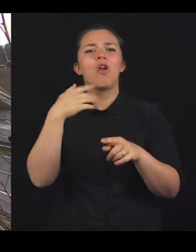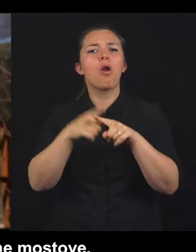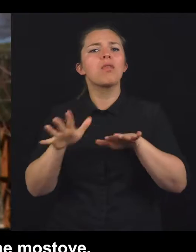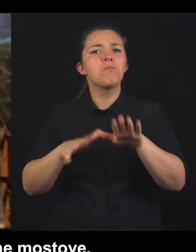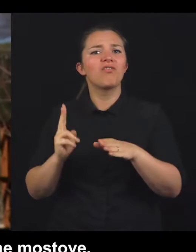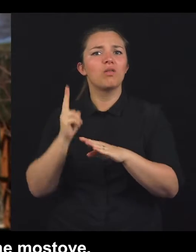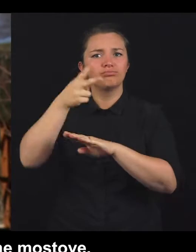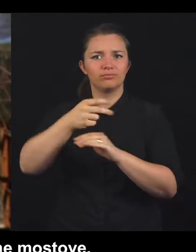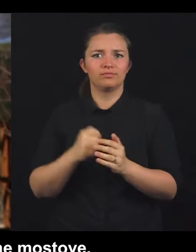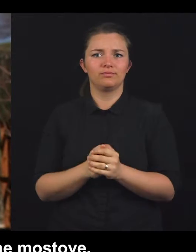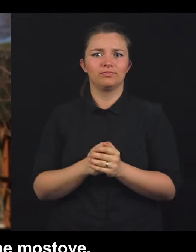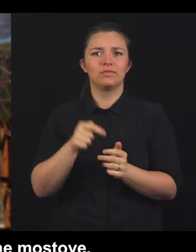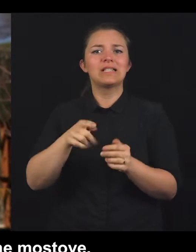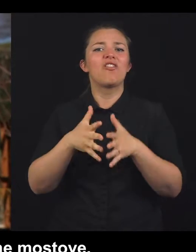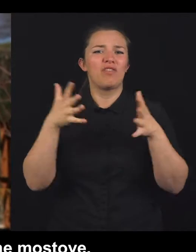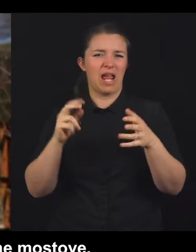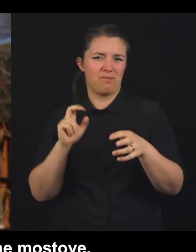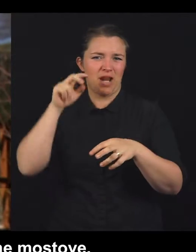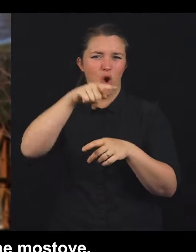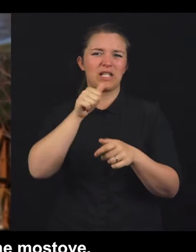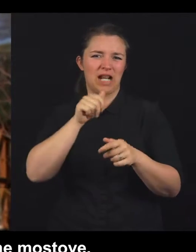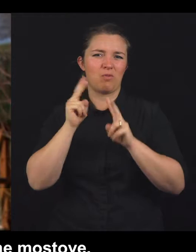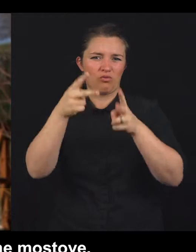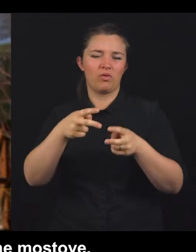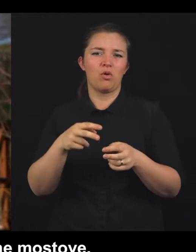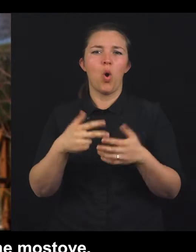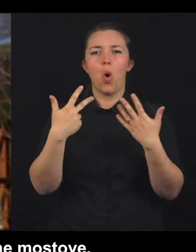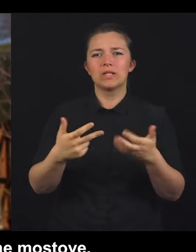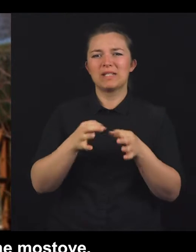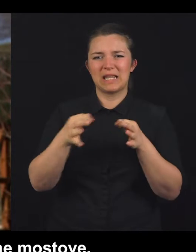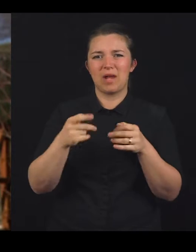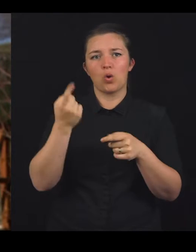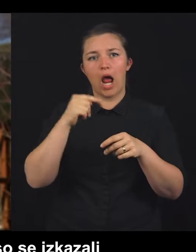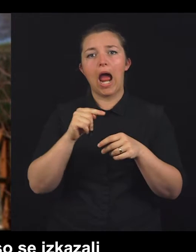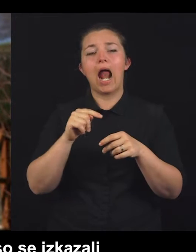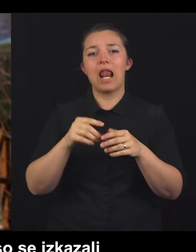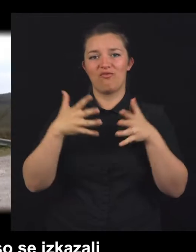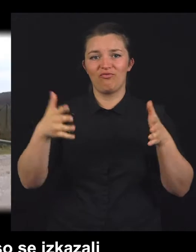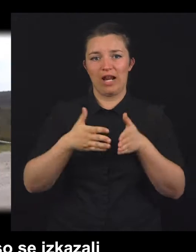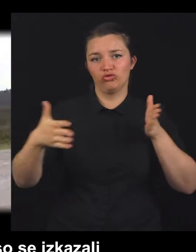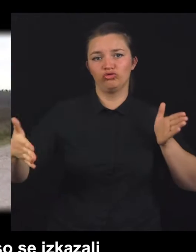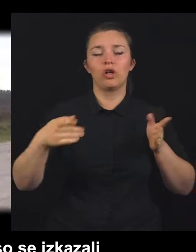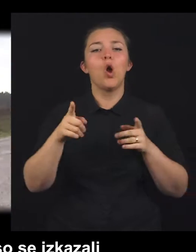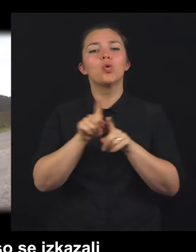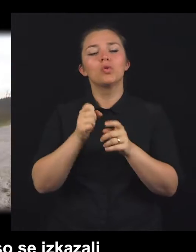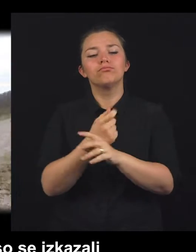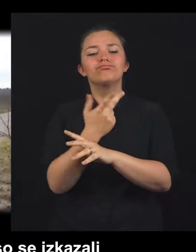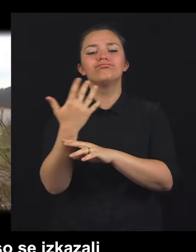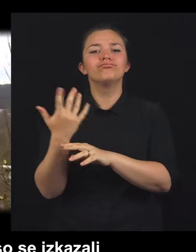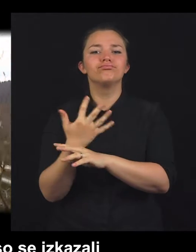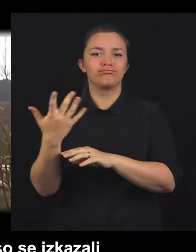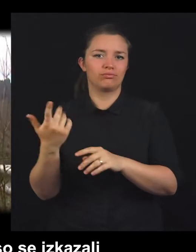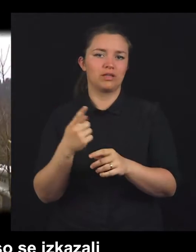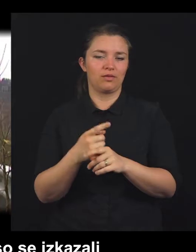Te večji prihodi, recimo tako manje zelene mostove, ki so tam širine 800 metrov ali pa več in tudi zaraščni z vegetacijo,